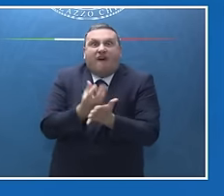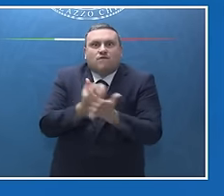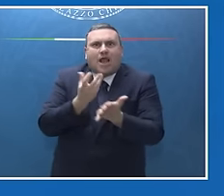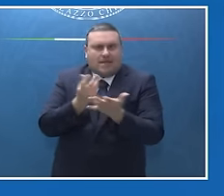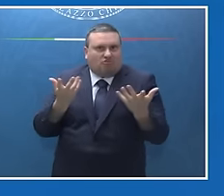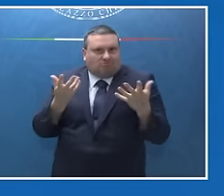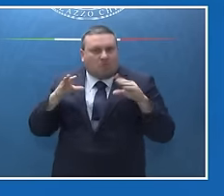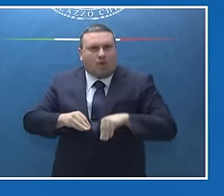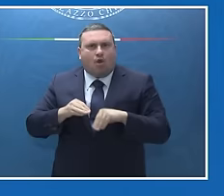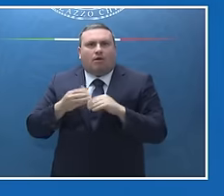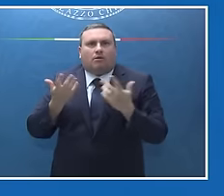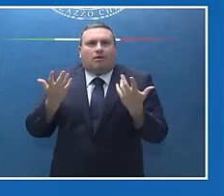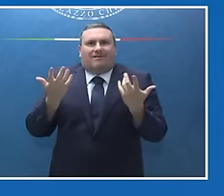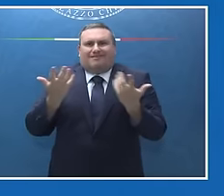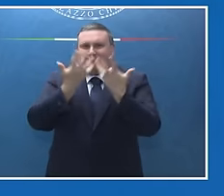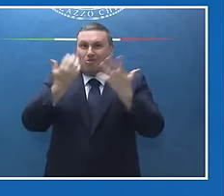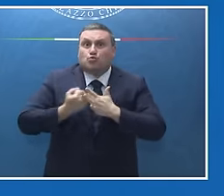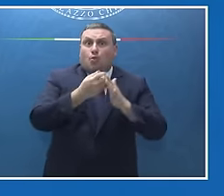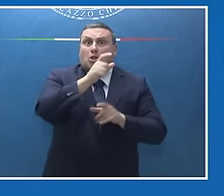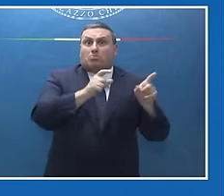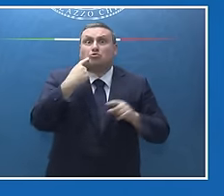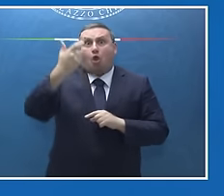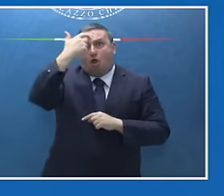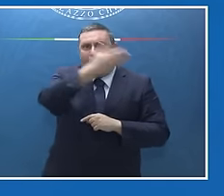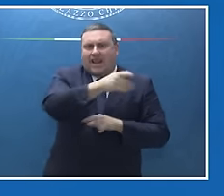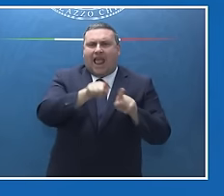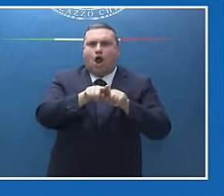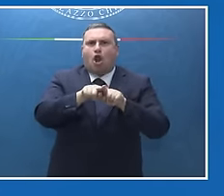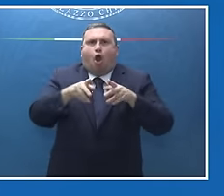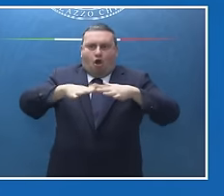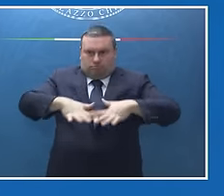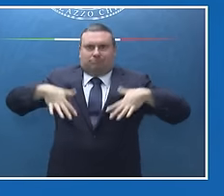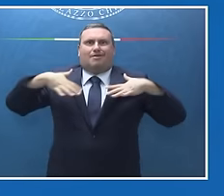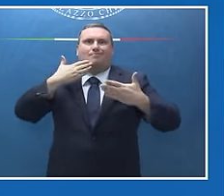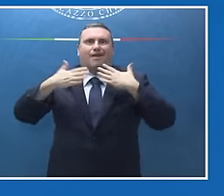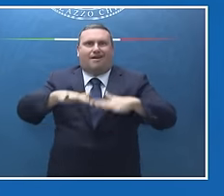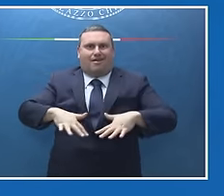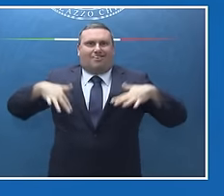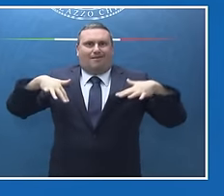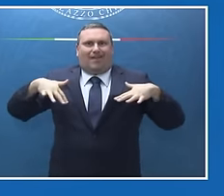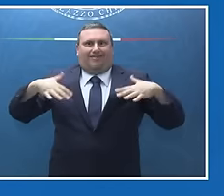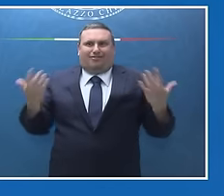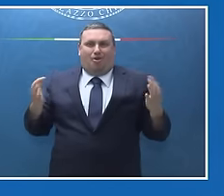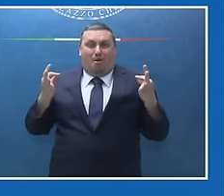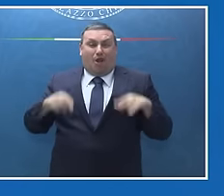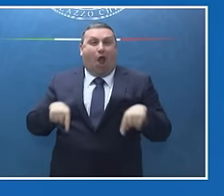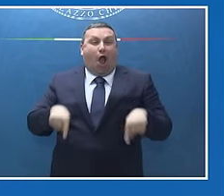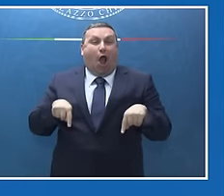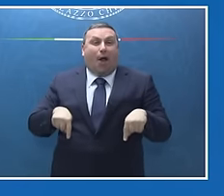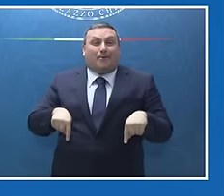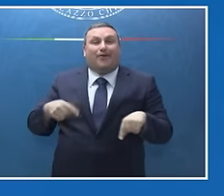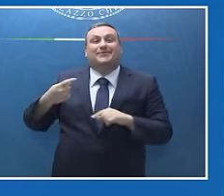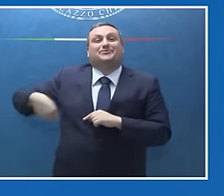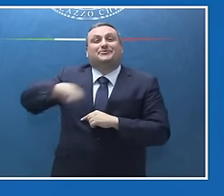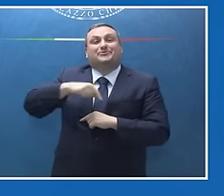dileggiando membri del Governo, cercando di occupare i banchi del Governo proprio mentre gli occhi del mondo sono puntati su di noi. Quindi per tutti quelli che